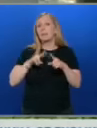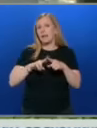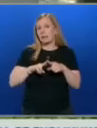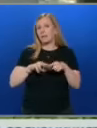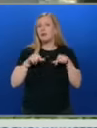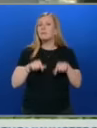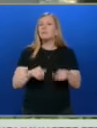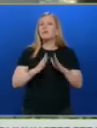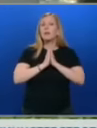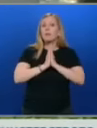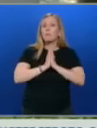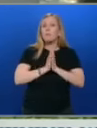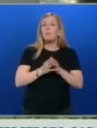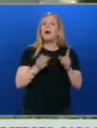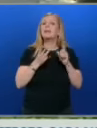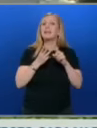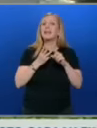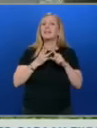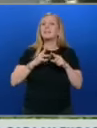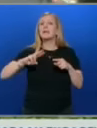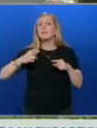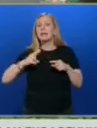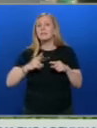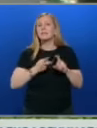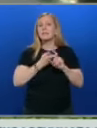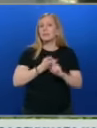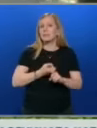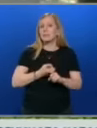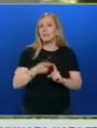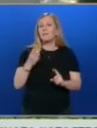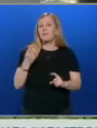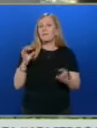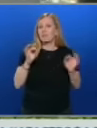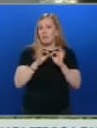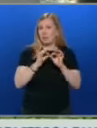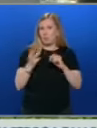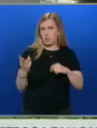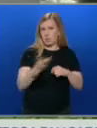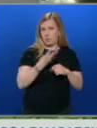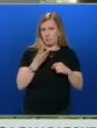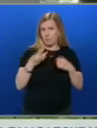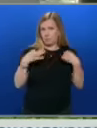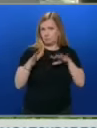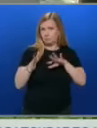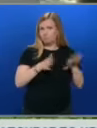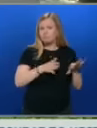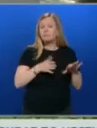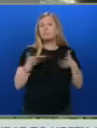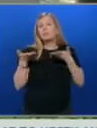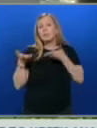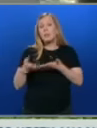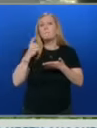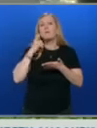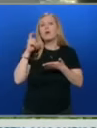третия заместник, който беше останал на поста си Красимира Филипова. Така Борислав Сарафов закратко остана без